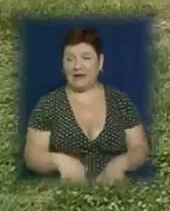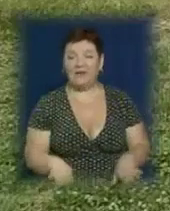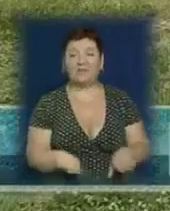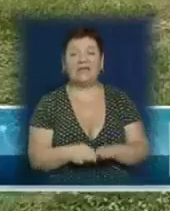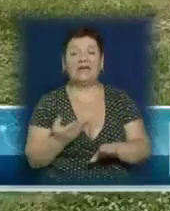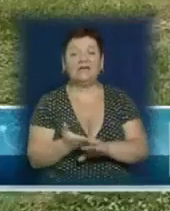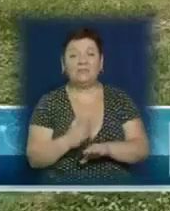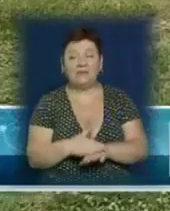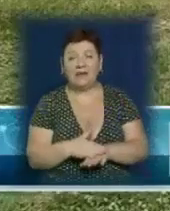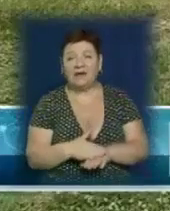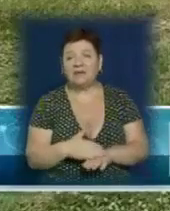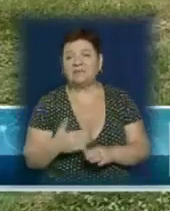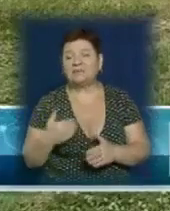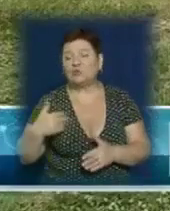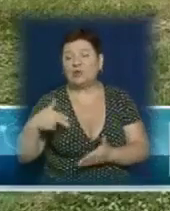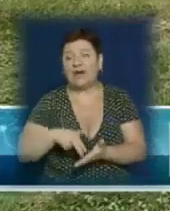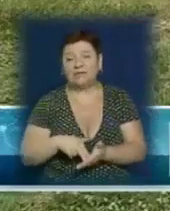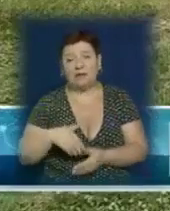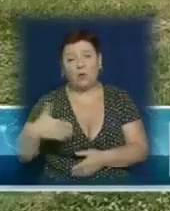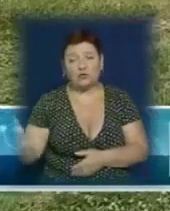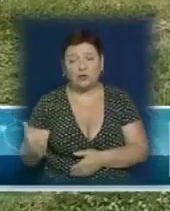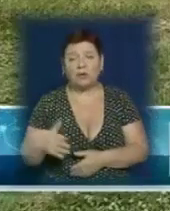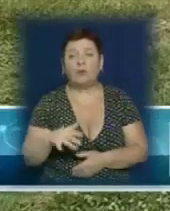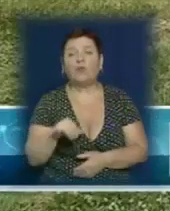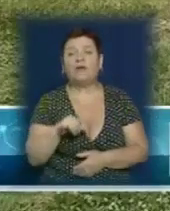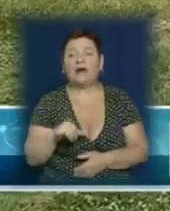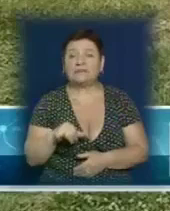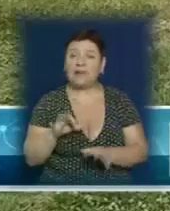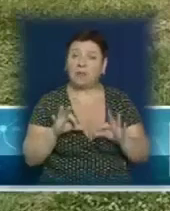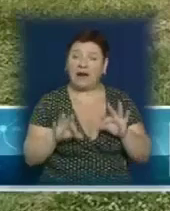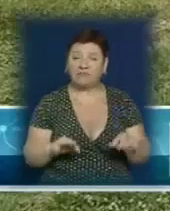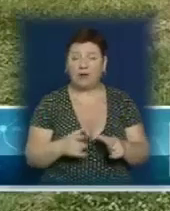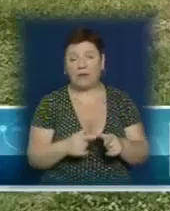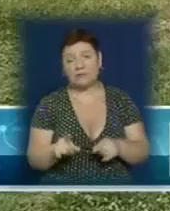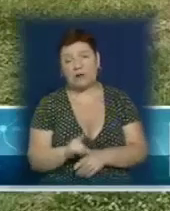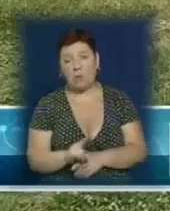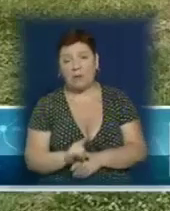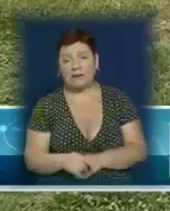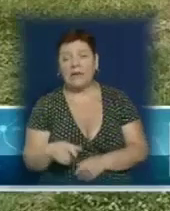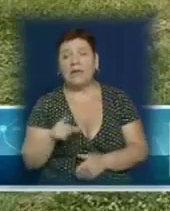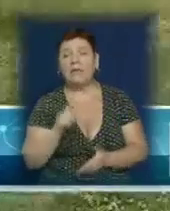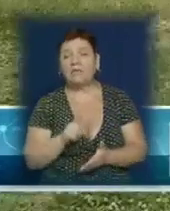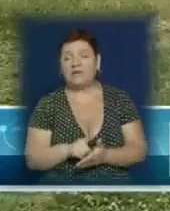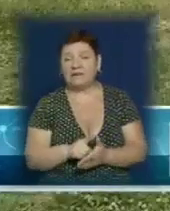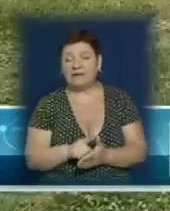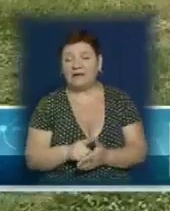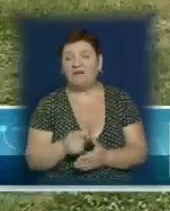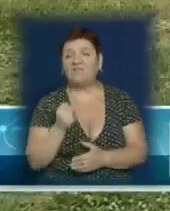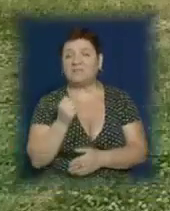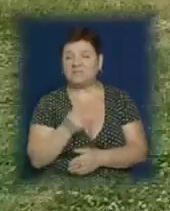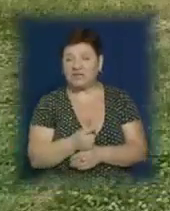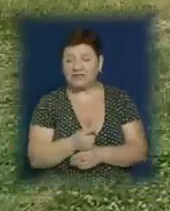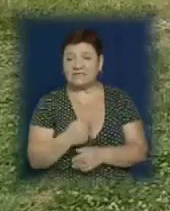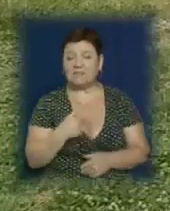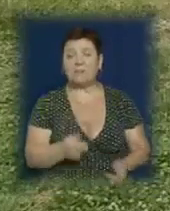час, найбільший гріх стояти осторонь. Треба знати, або ти йдеш за правду, або ти йдеш за кривду. І кожна людина повинна визначатися. Таким чином ми